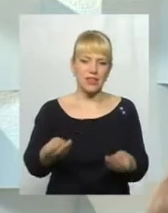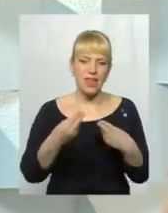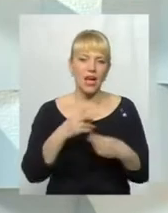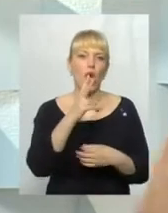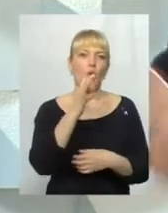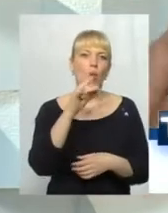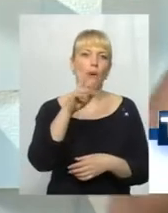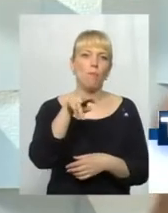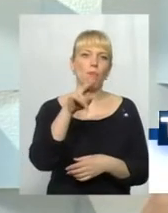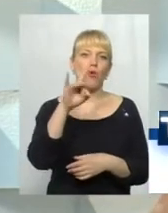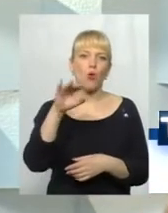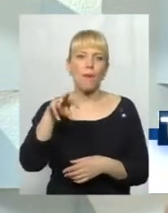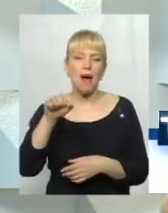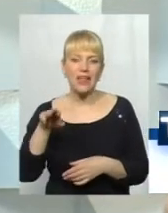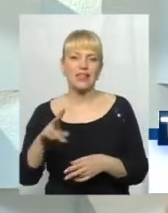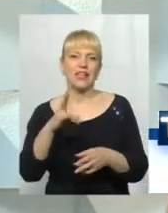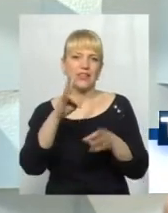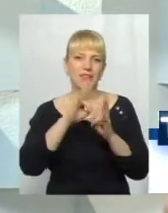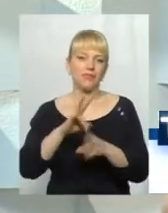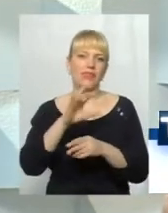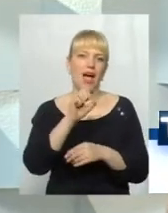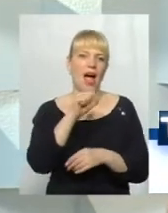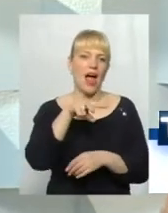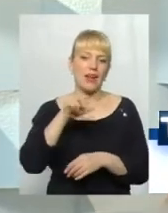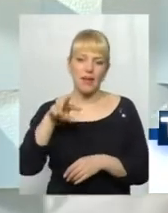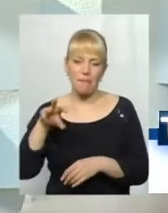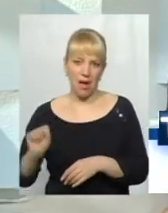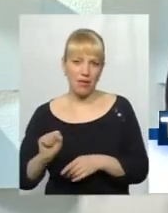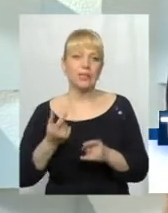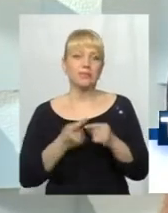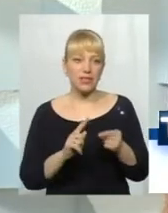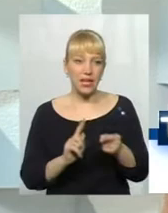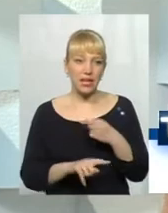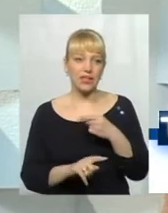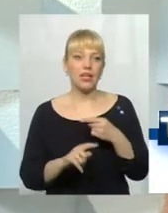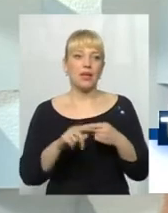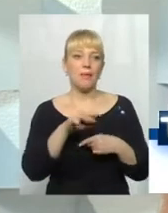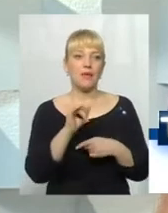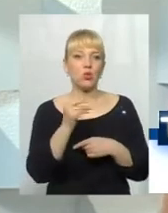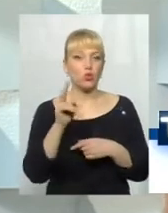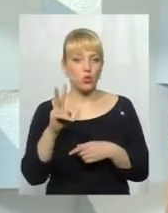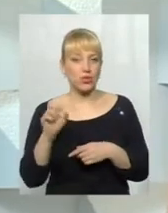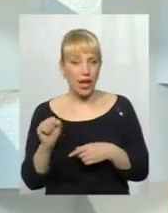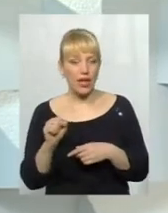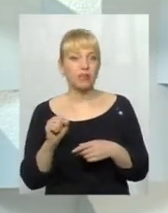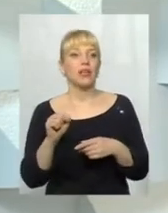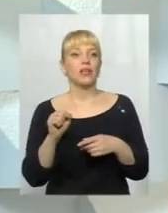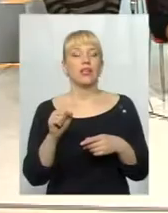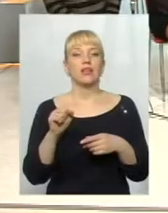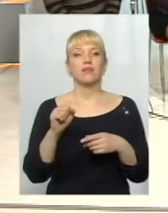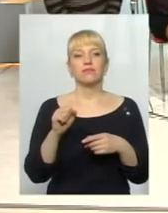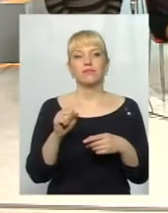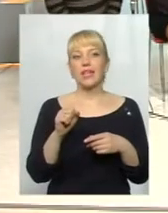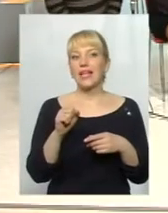Аліма Міщука. Дай компромат на Аліма Міщука. Ви розумієте? Тобто це, я не думаю, в Підвердити чи спростувати ці слова